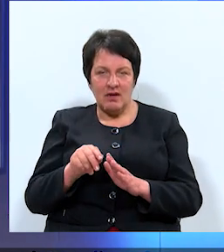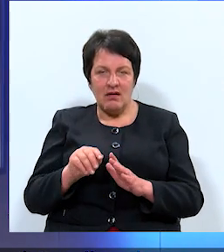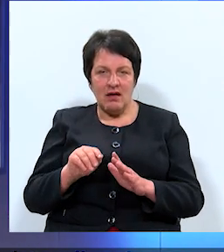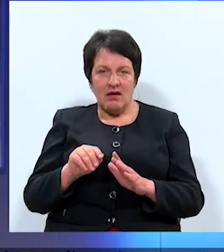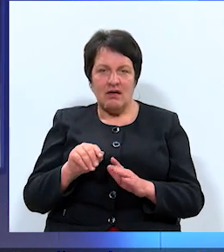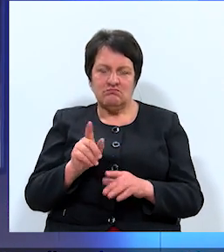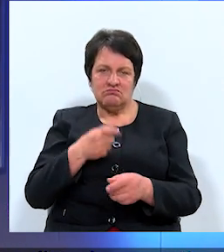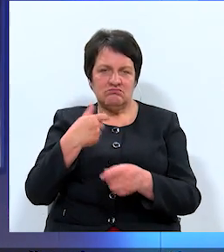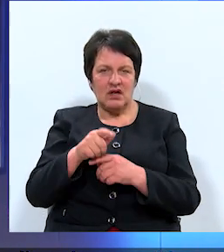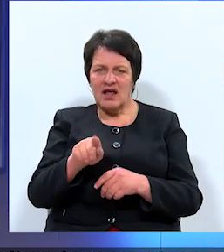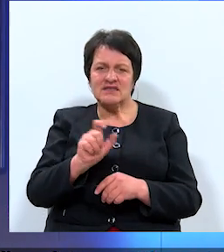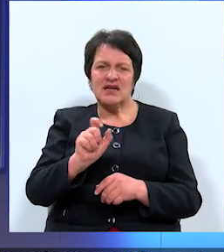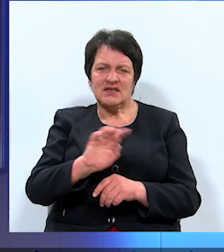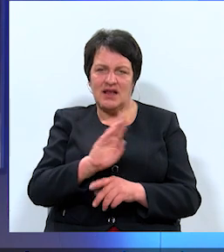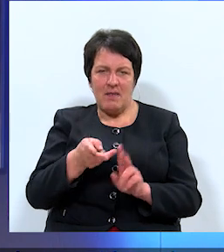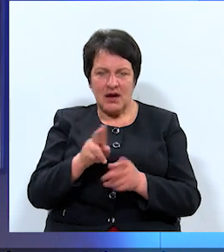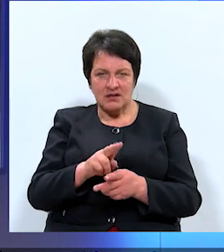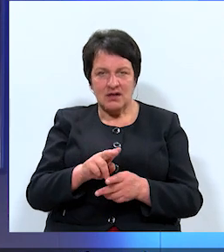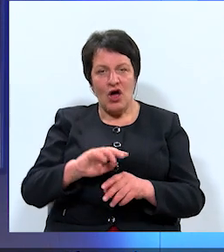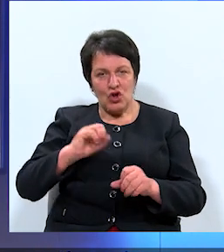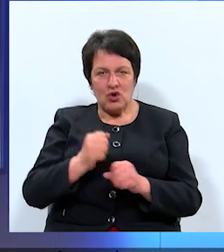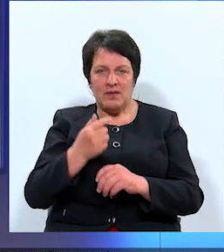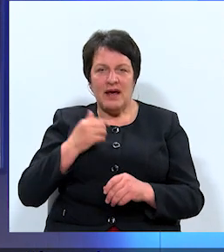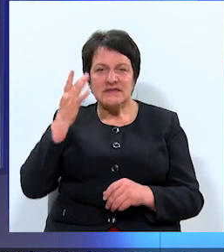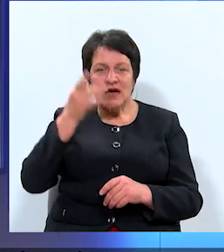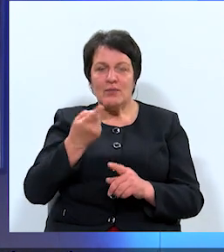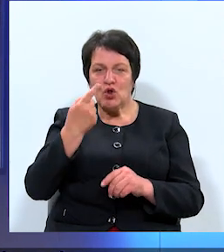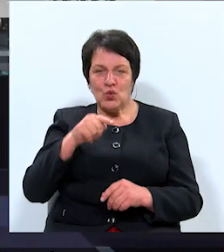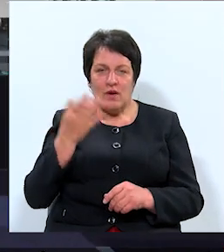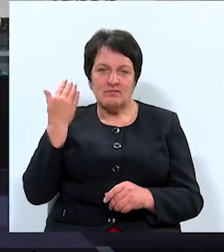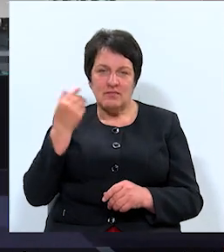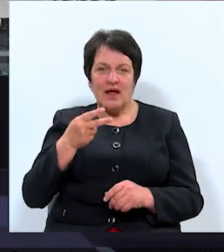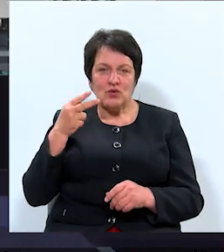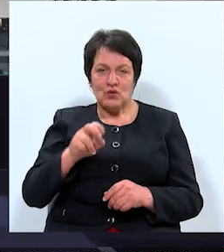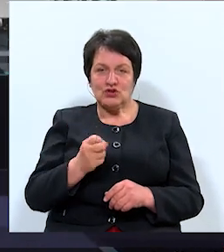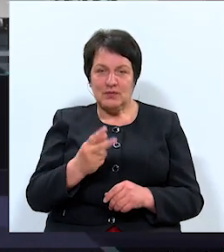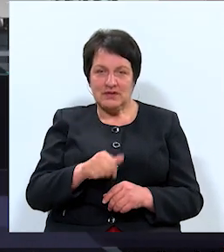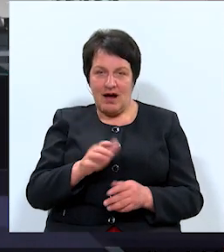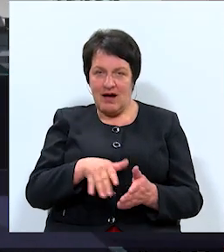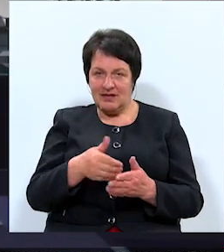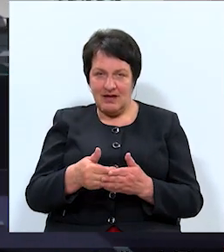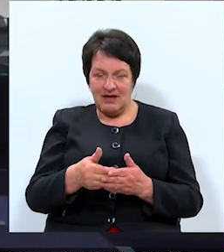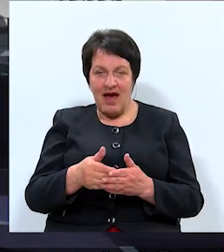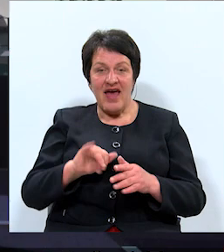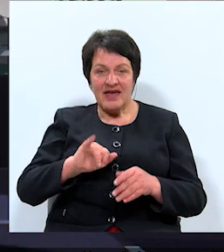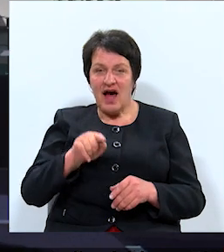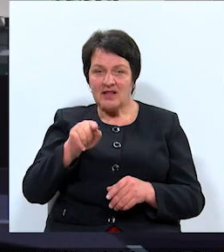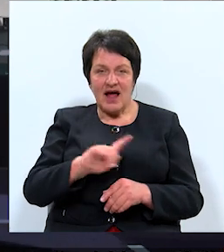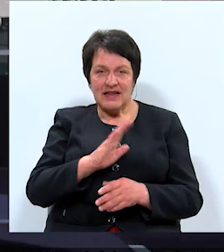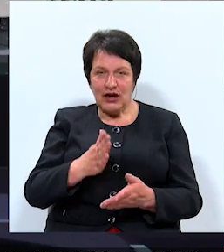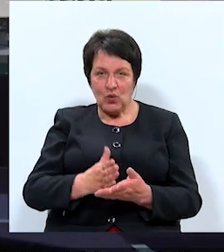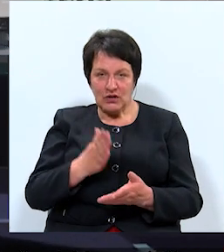šobrīd… Tas tik drīz nemainīsies. Bet mēs tomēr to ceram kopš 2012. gada gadījumā, ja tas tā nenotiks